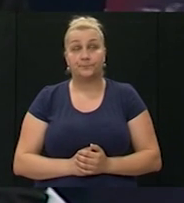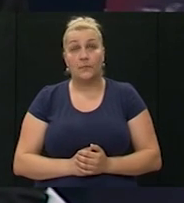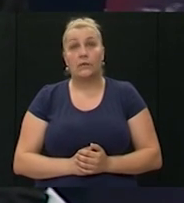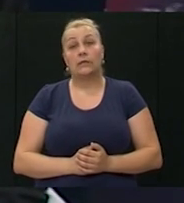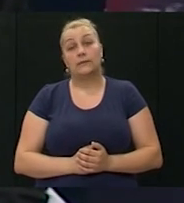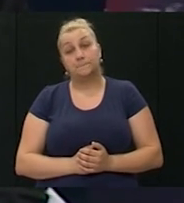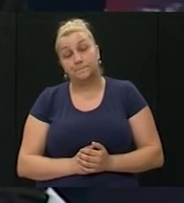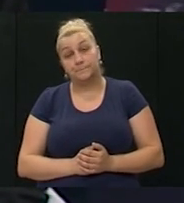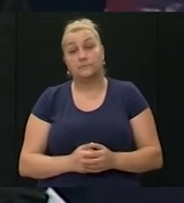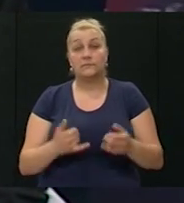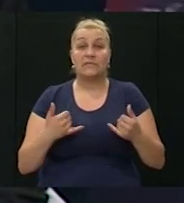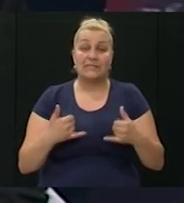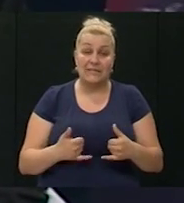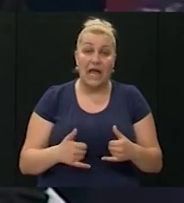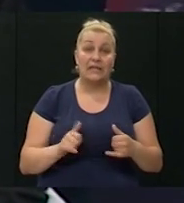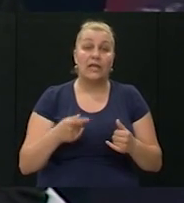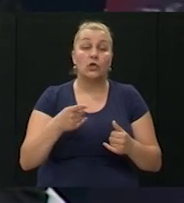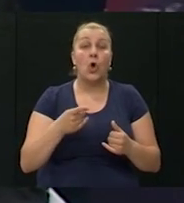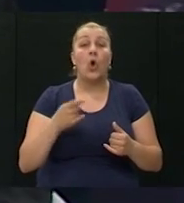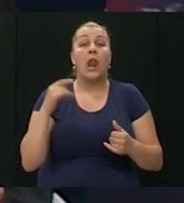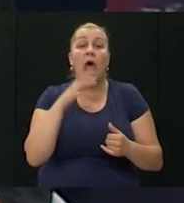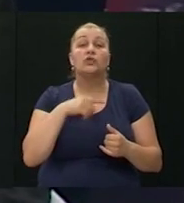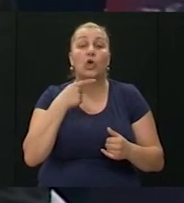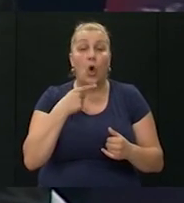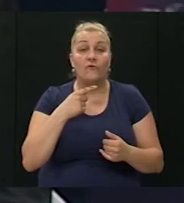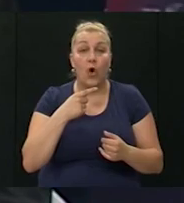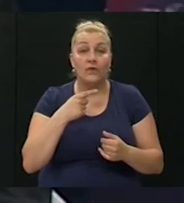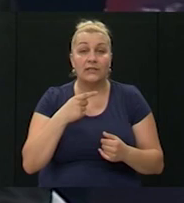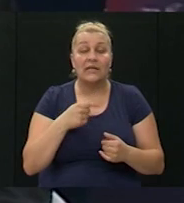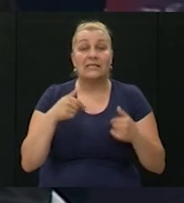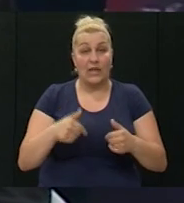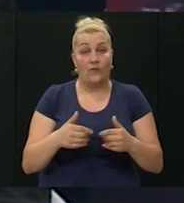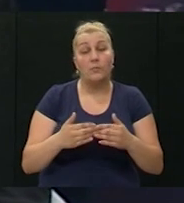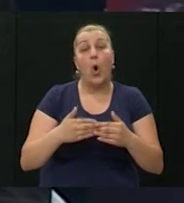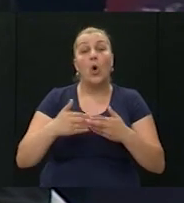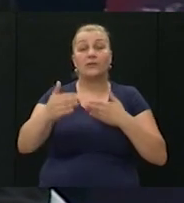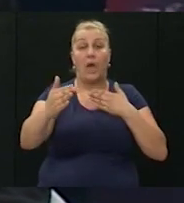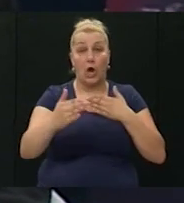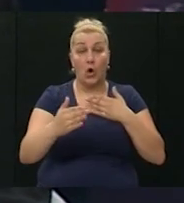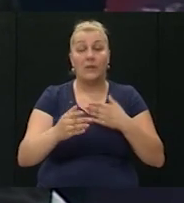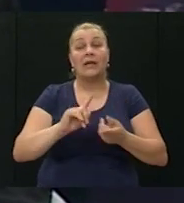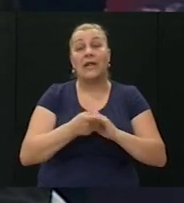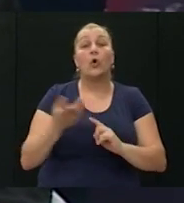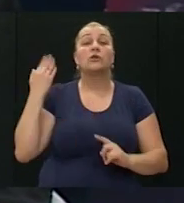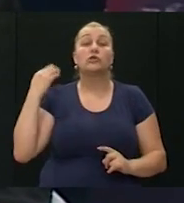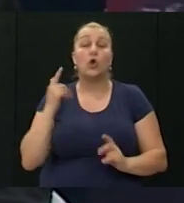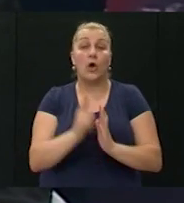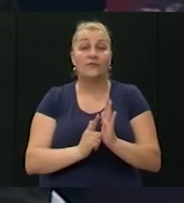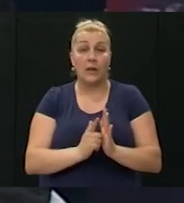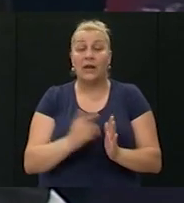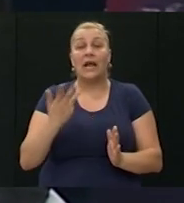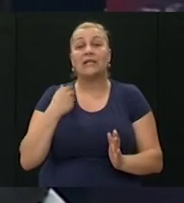Pa sad je to lakše govoriti sa ovim odmakom, nego iz onog vremena kad